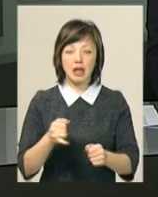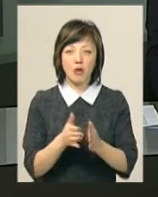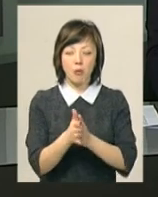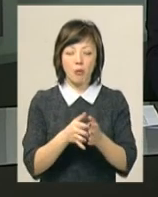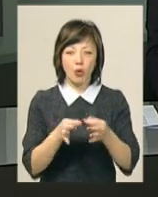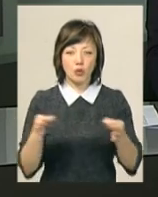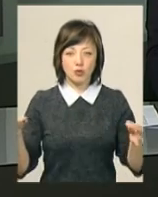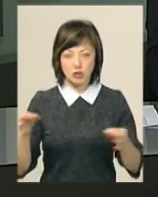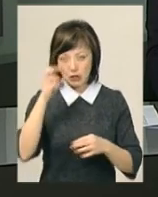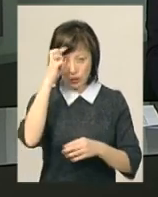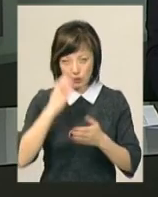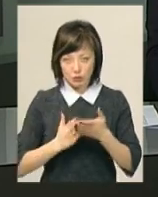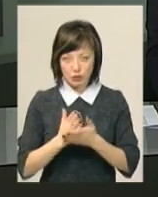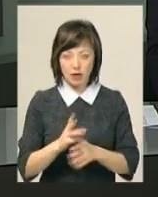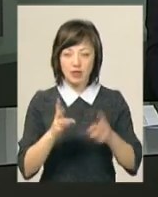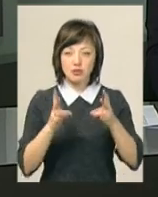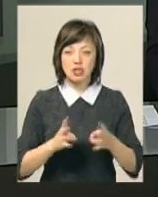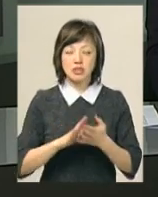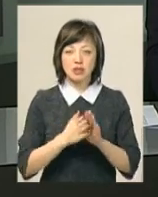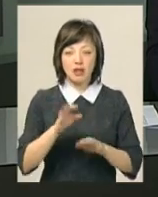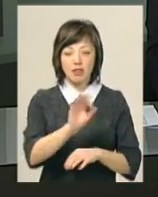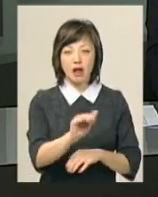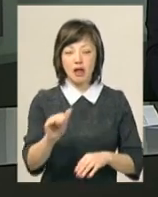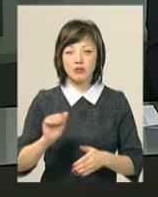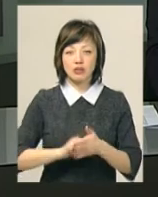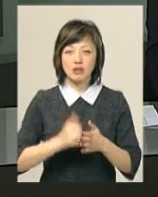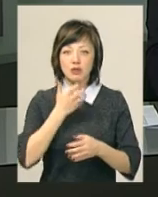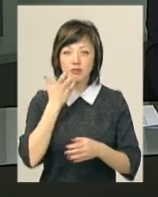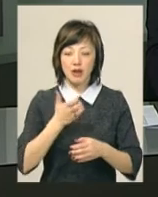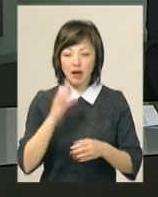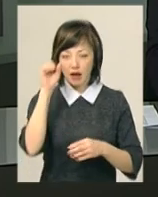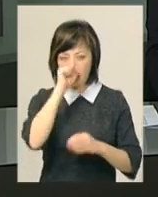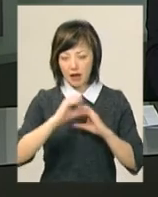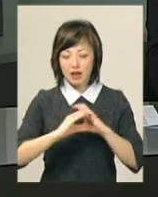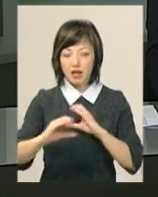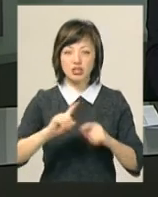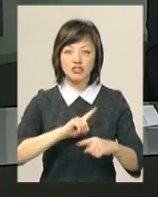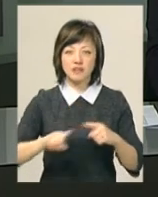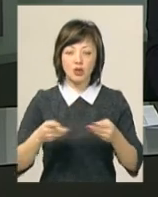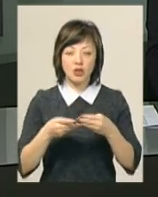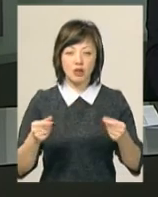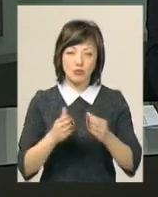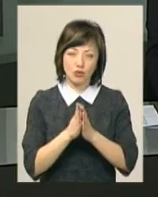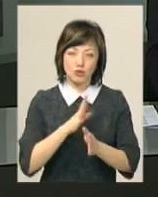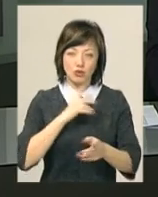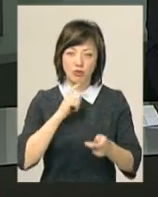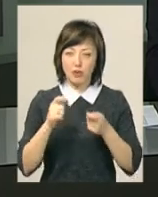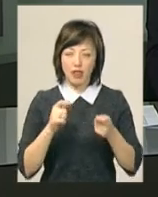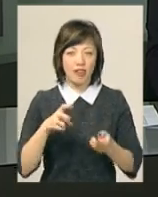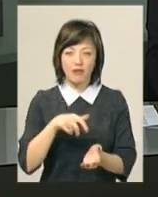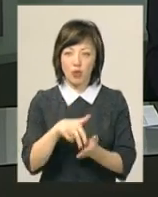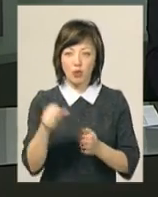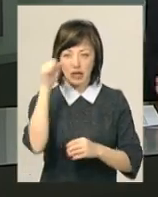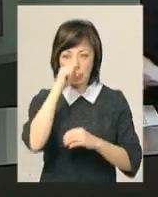В Держслужбі з надзвичайних ситуацій нагадують, що через потепління крига на водоймах швидко тане. Тож, просять подолян бути обачними і не